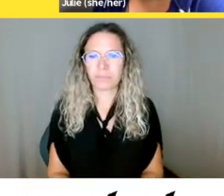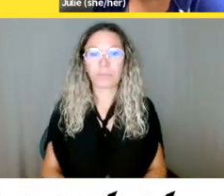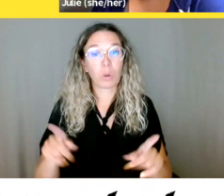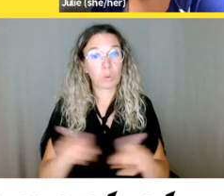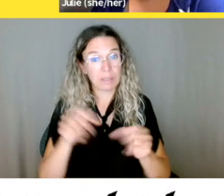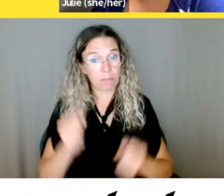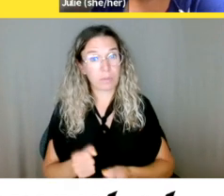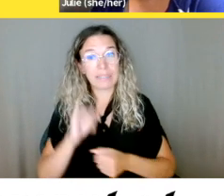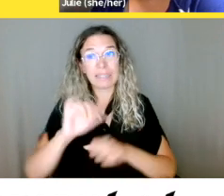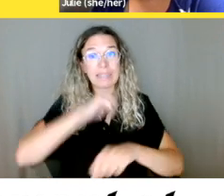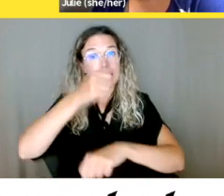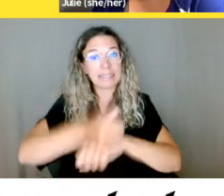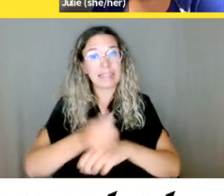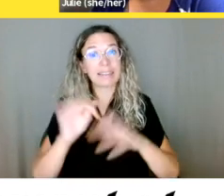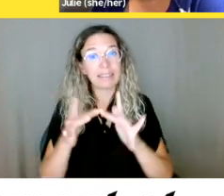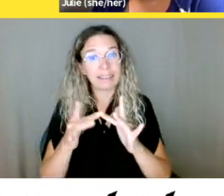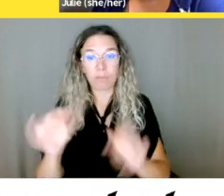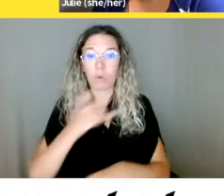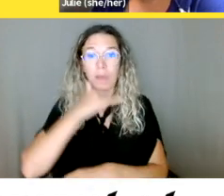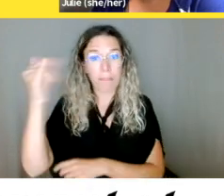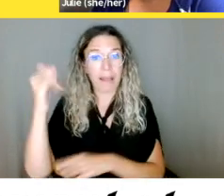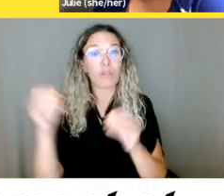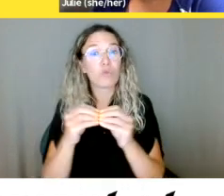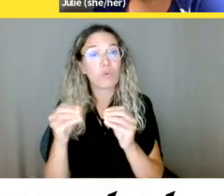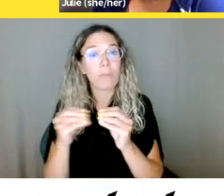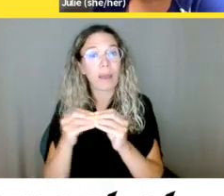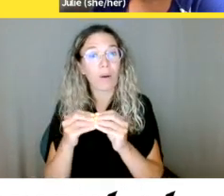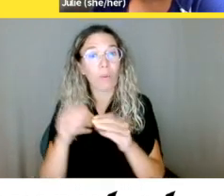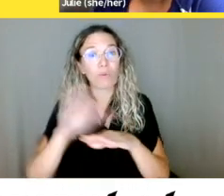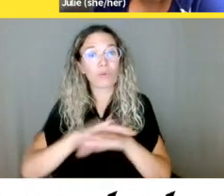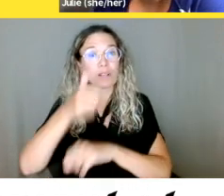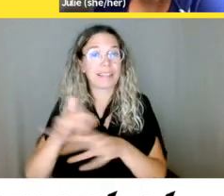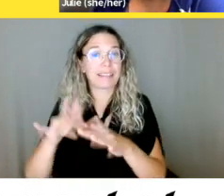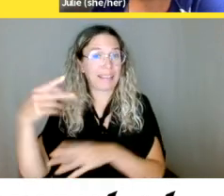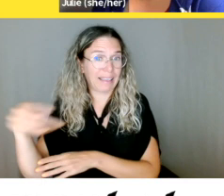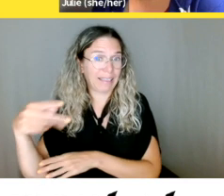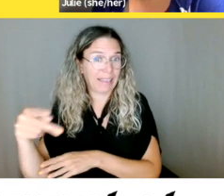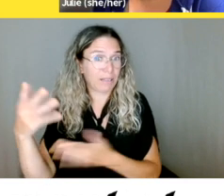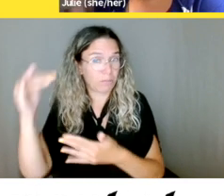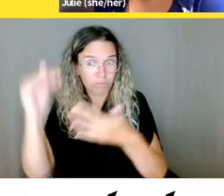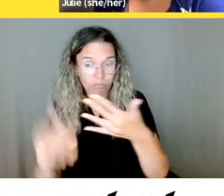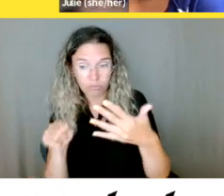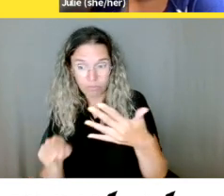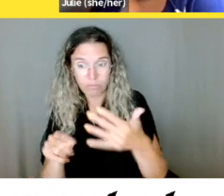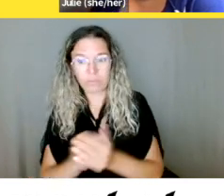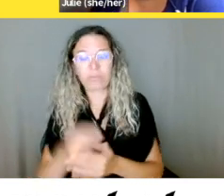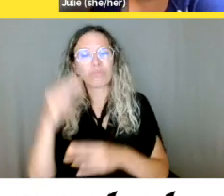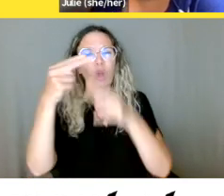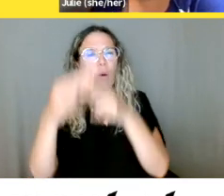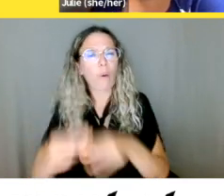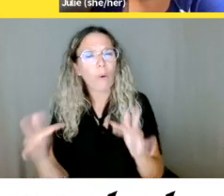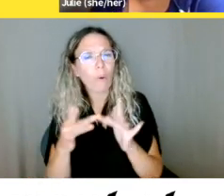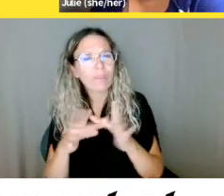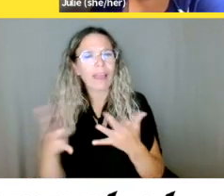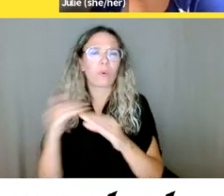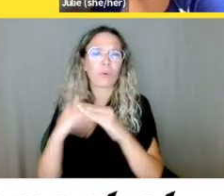liste, sur leur liste de contacts où on a envoyé un courriel par formule disponible sur leur site Web. Donc, comme Laetitia